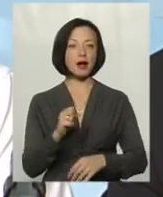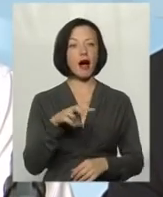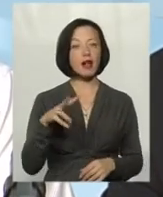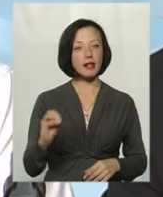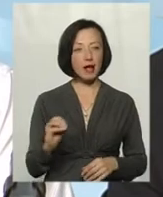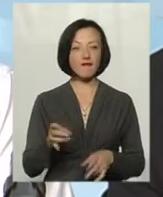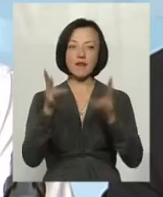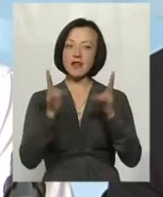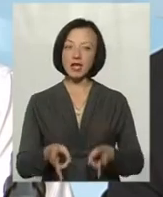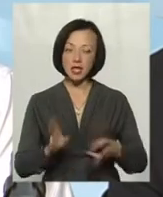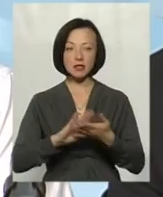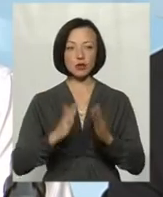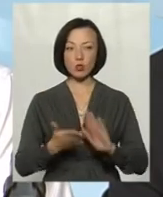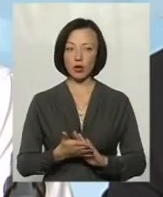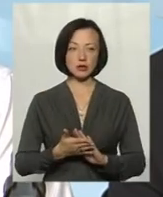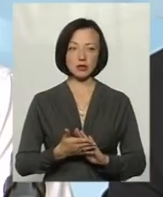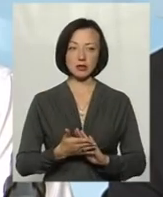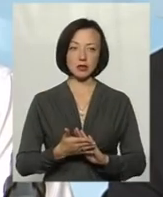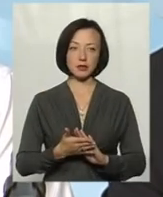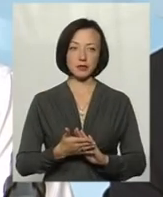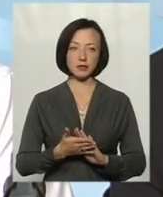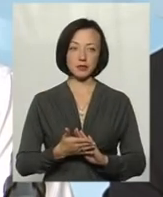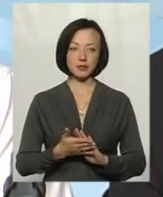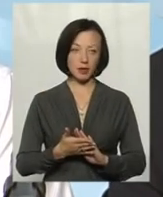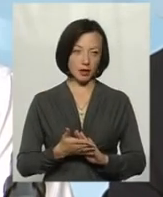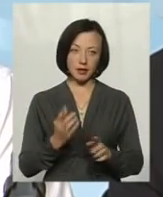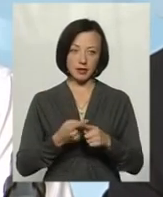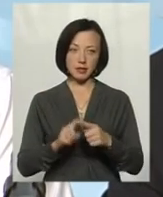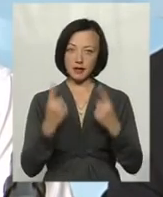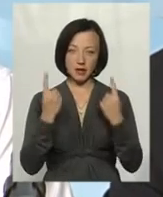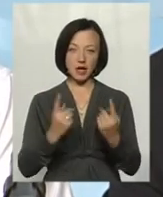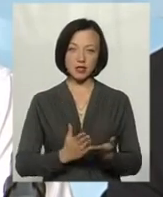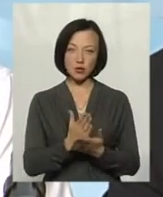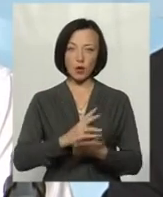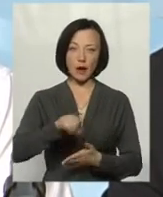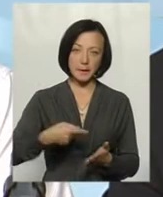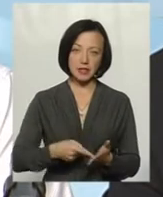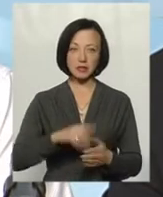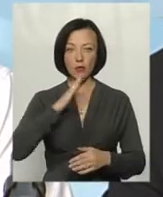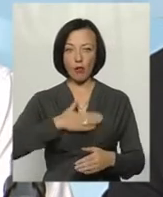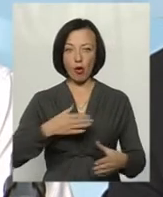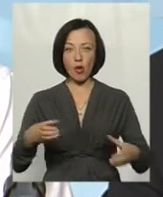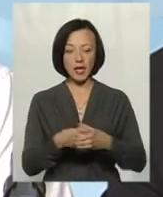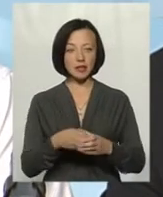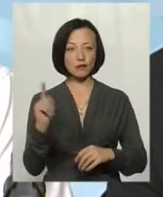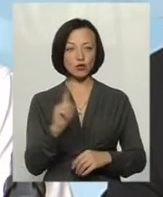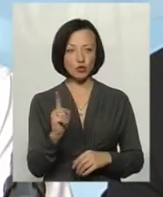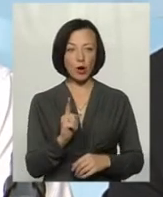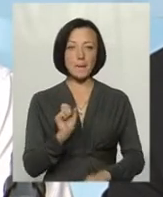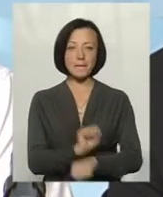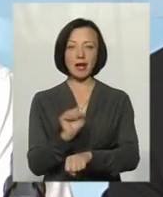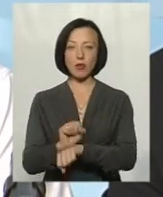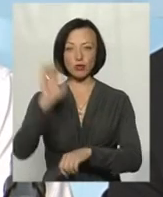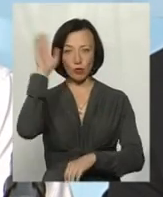в аварійних ситуаціях, ну, як-то кажуть, це велика заслуга і міста, і мого колективу, що перебої з